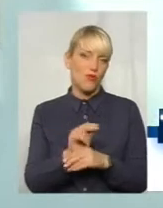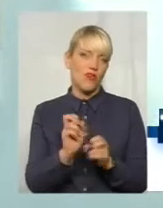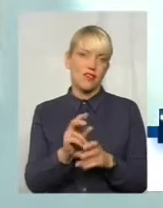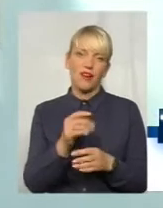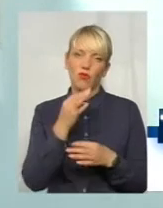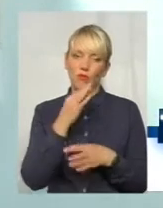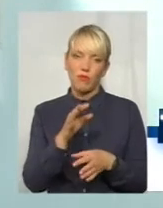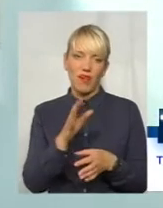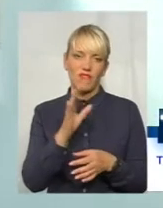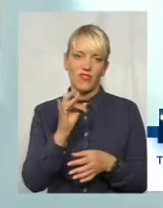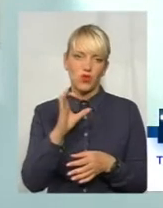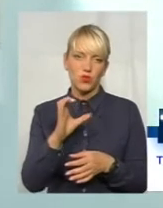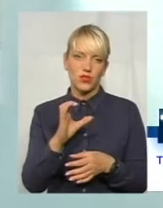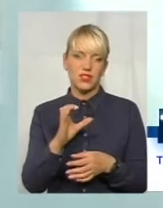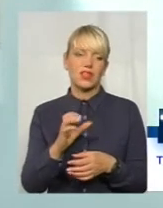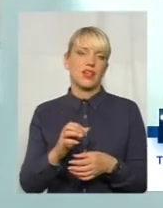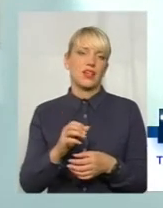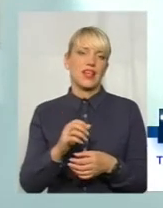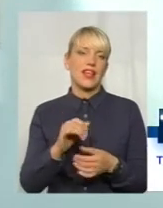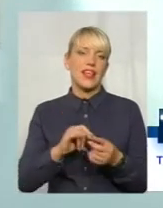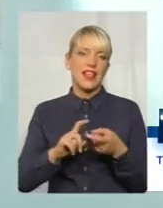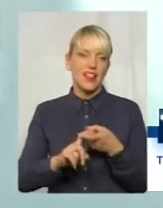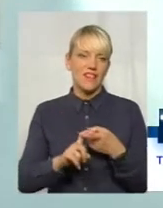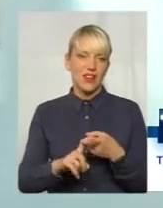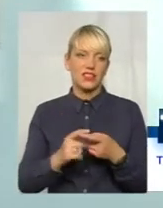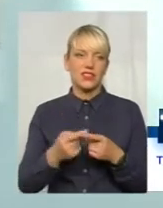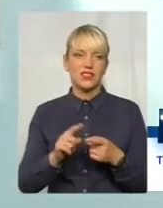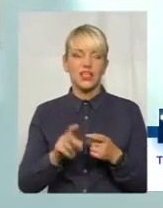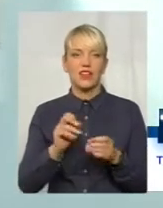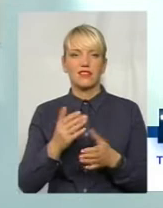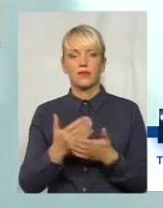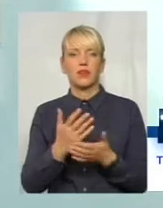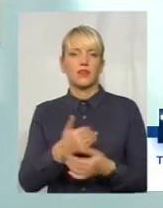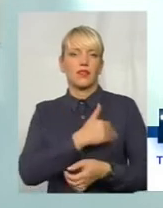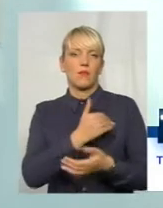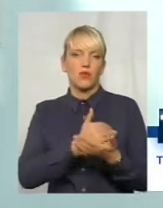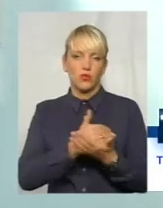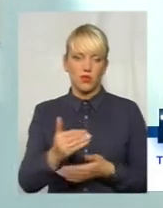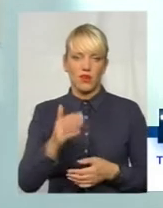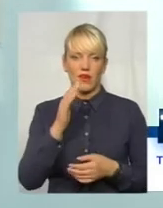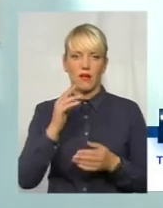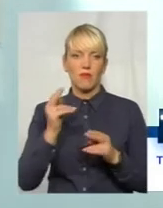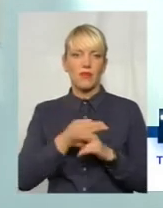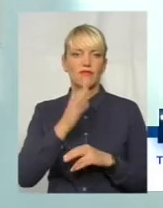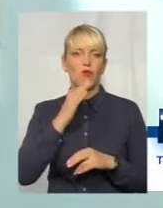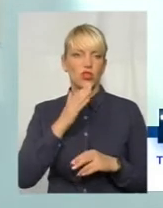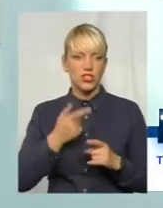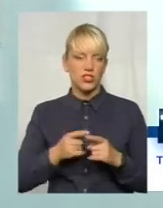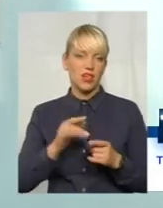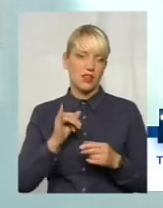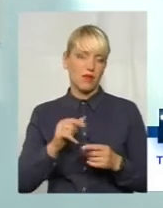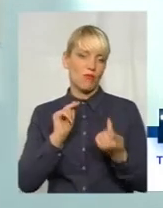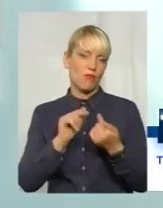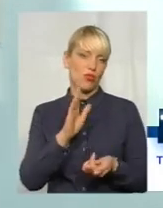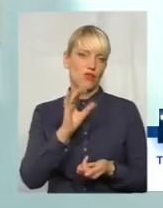інфекції, тобто це в першу чергу симптоматичне зняття таких симптомів, як висока температура, зневодження. І проти